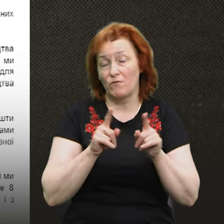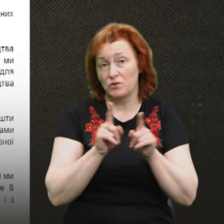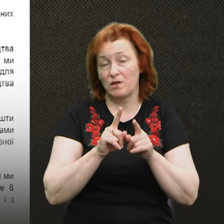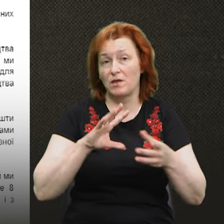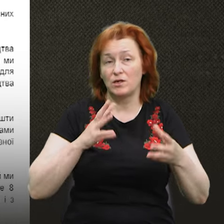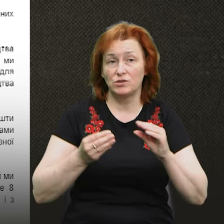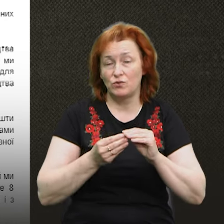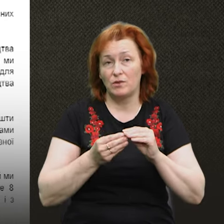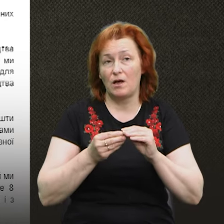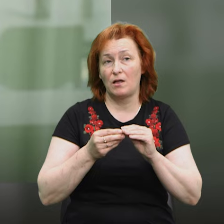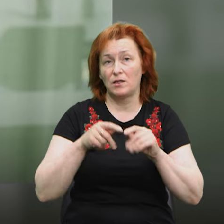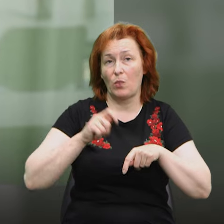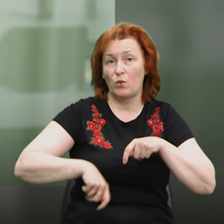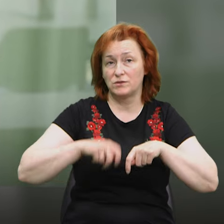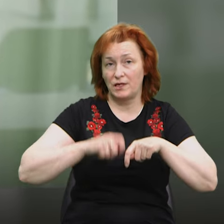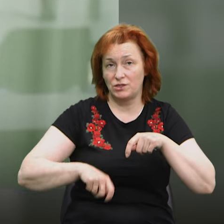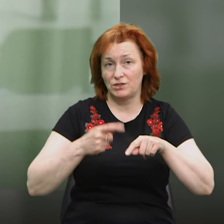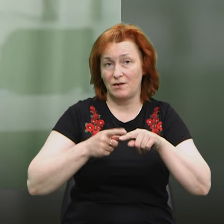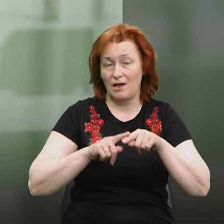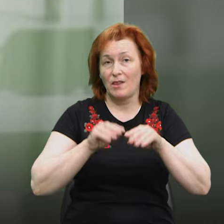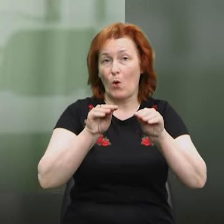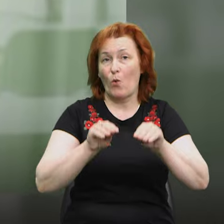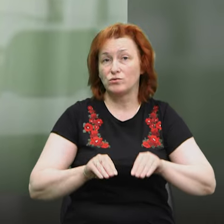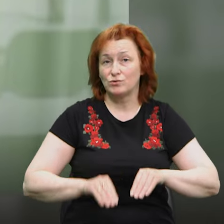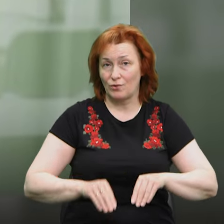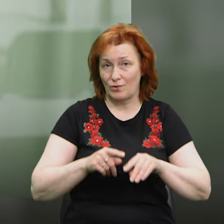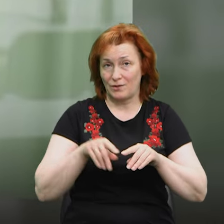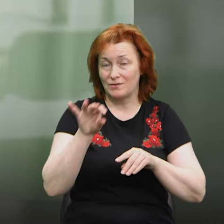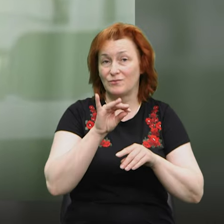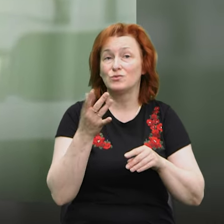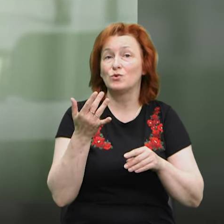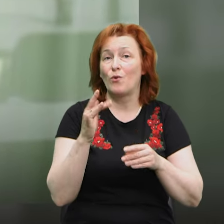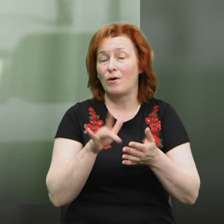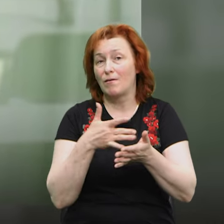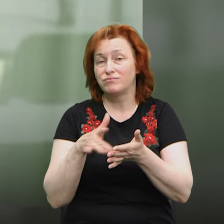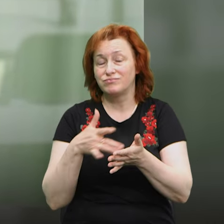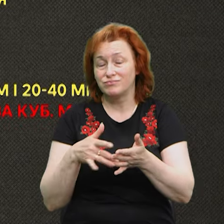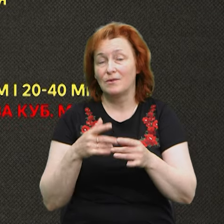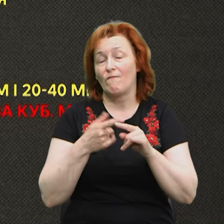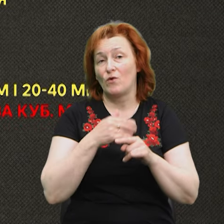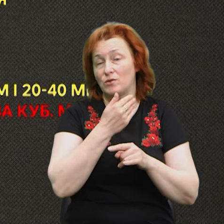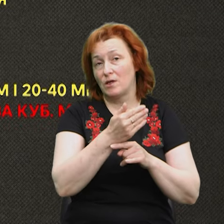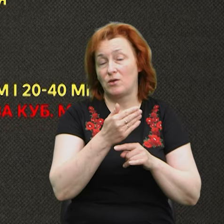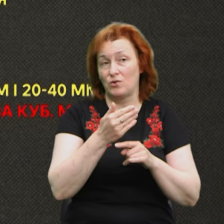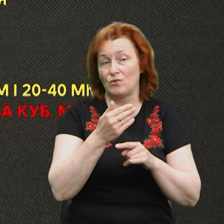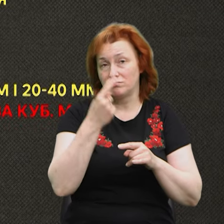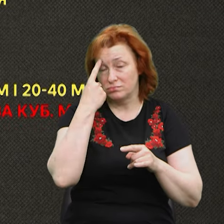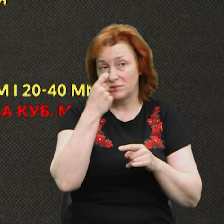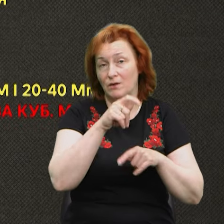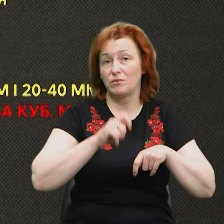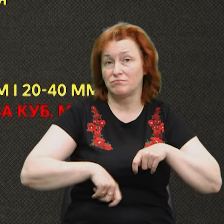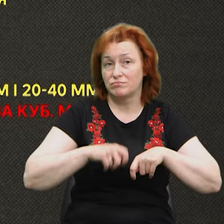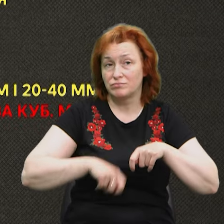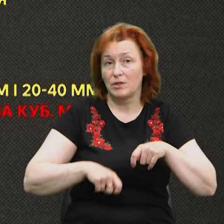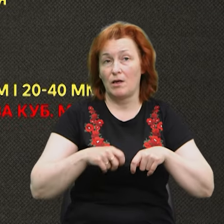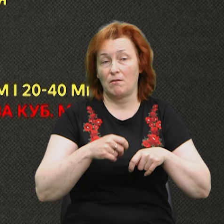дослідження кошторисів оприлюднила нардепка від фракції «Слуга народу» Анастасія Радіна. На її запит ОВА відкрила інформацію з